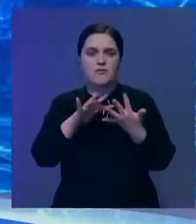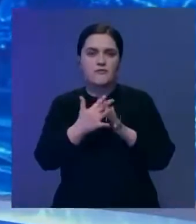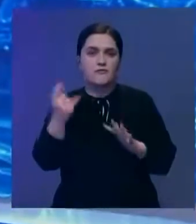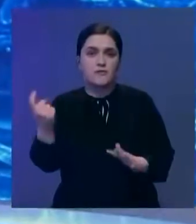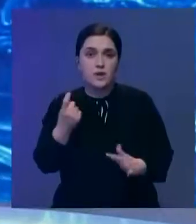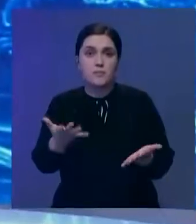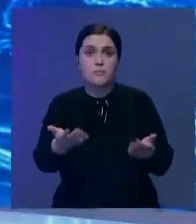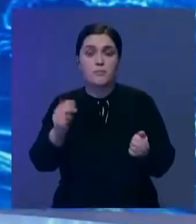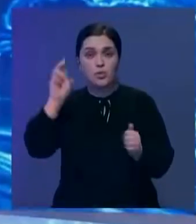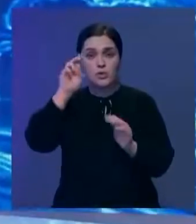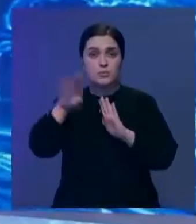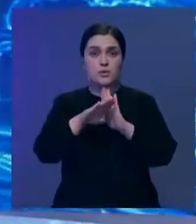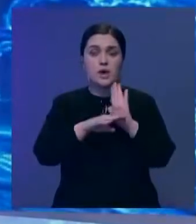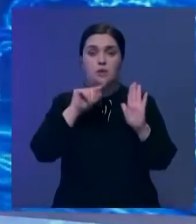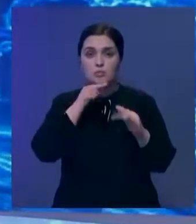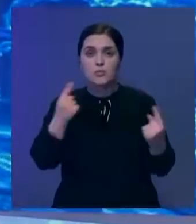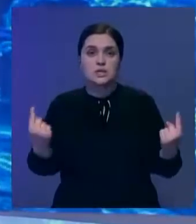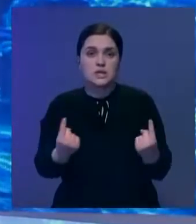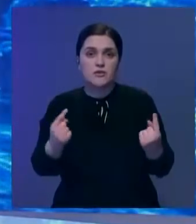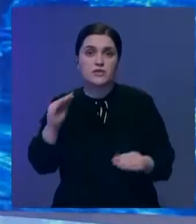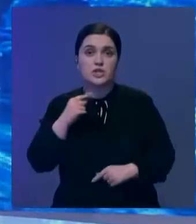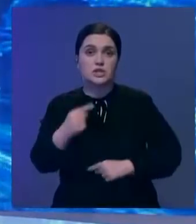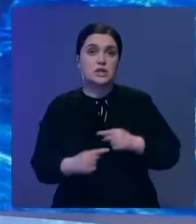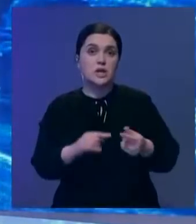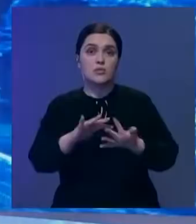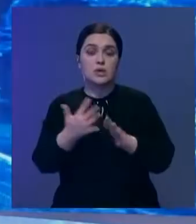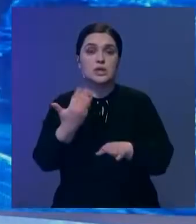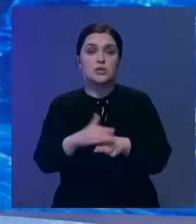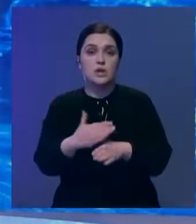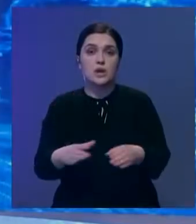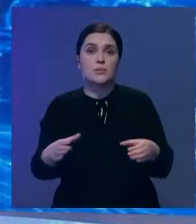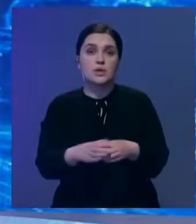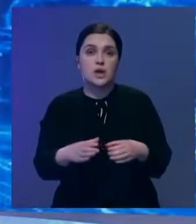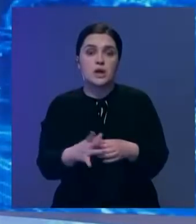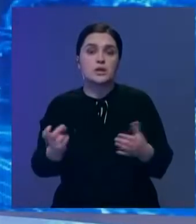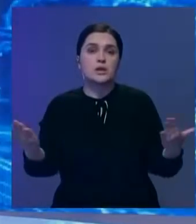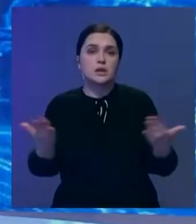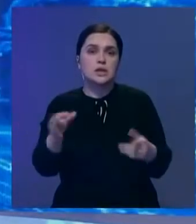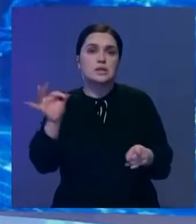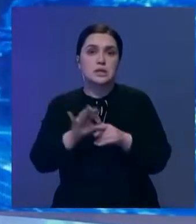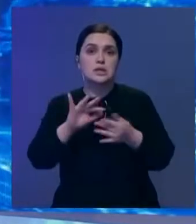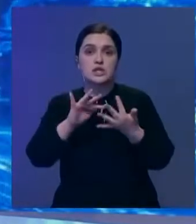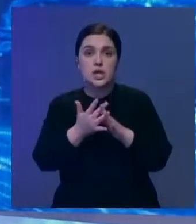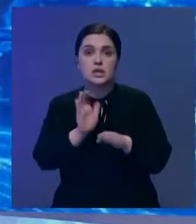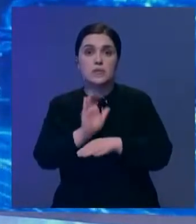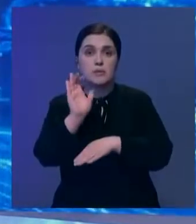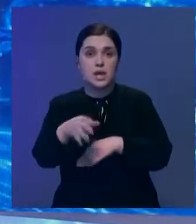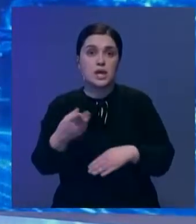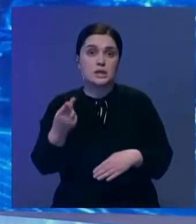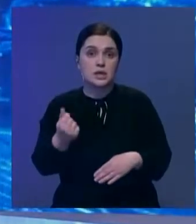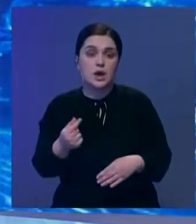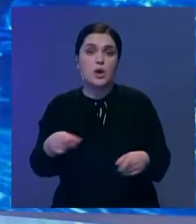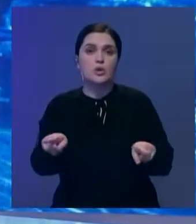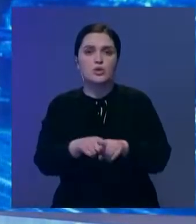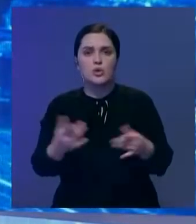по всей стране получили по госпрограмме «Экономика простых вещей» через аграрную кредитную корпорацию. На какие цели сельчане направили